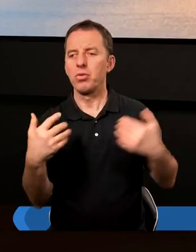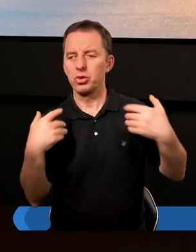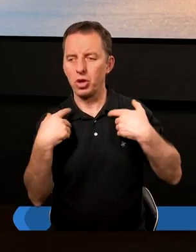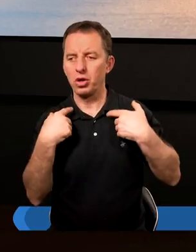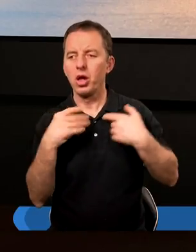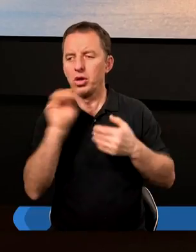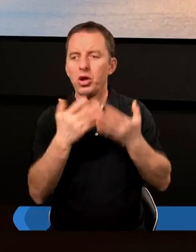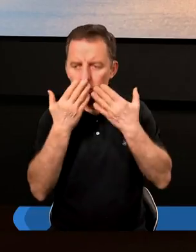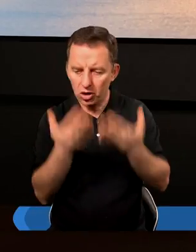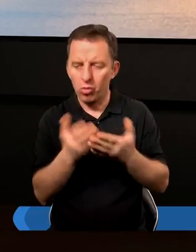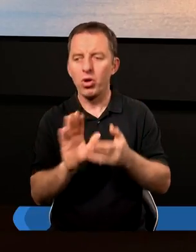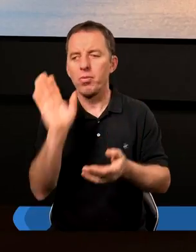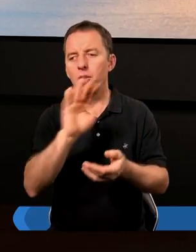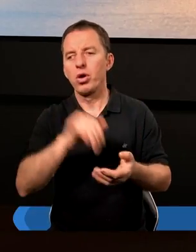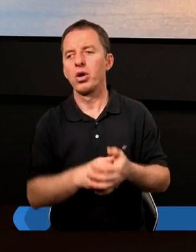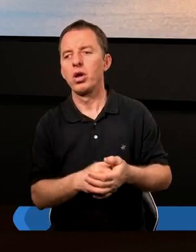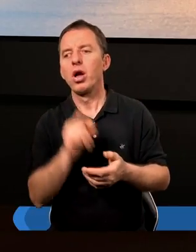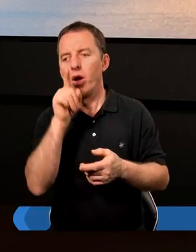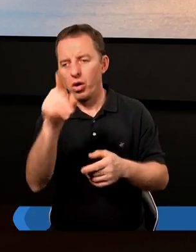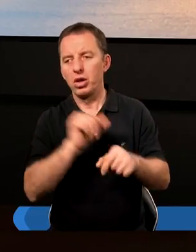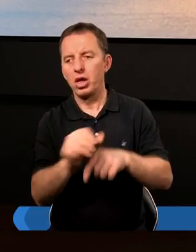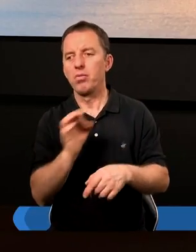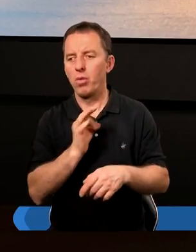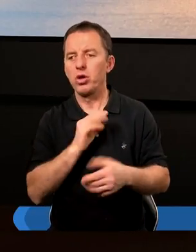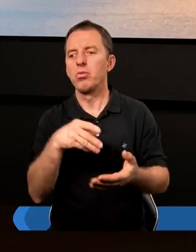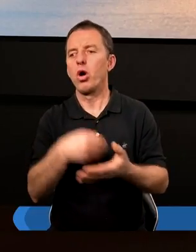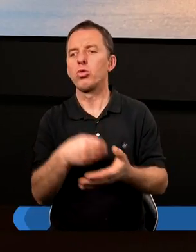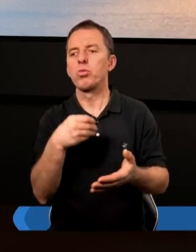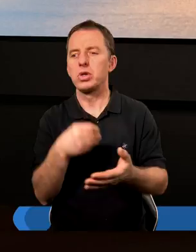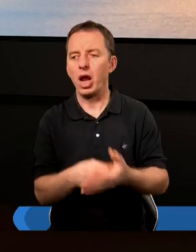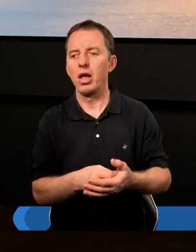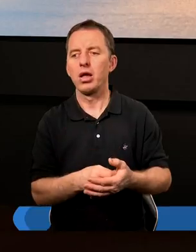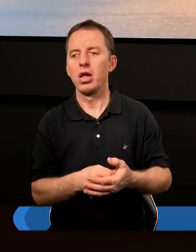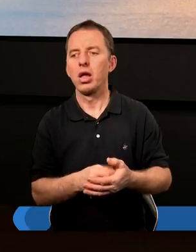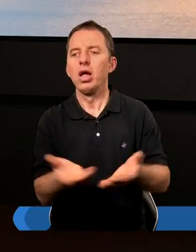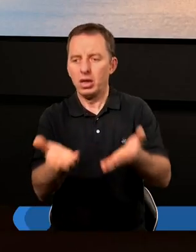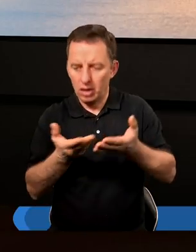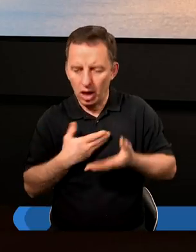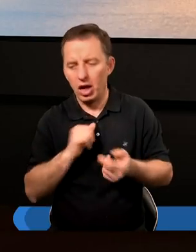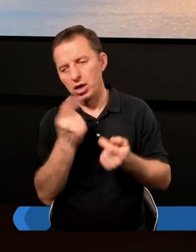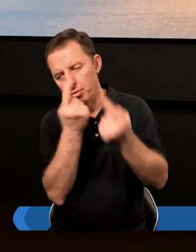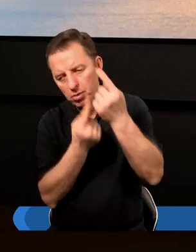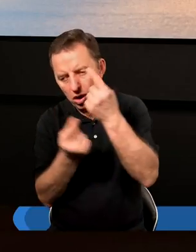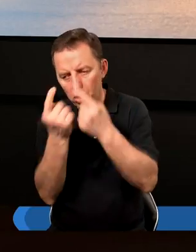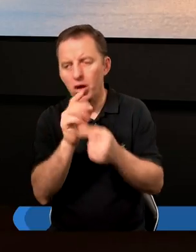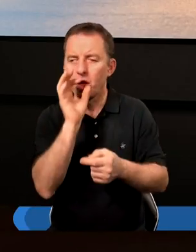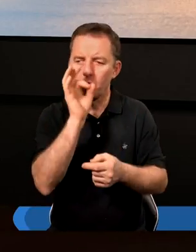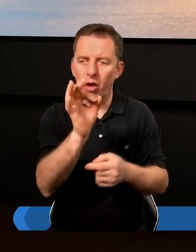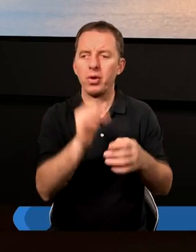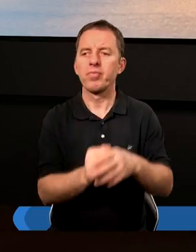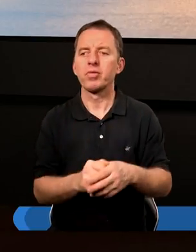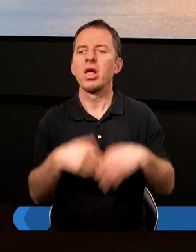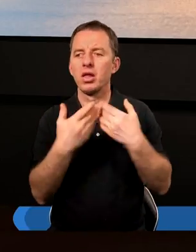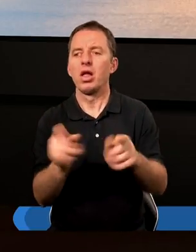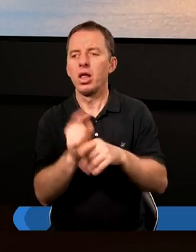z tym żyć. Dlatego jeszcze raz dziękuję Panu Bogu, że On jest także moim odkupicielem, który daje mi jakieś myśli, co dobre,